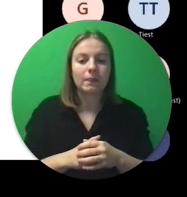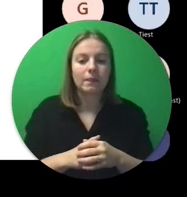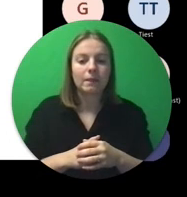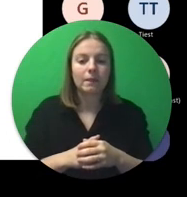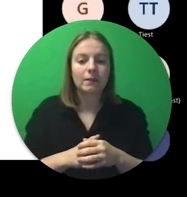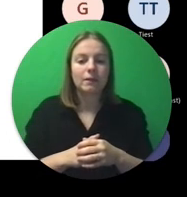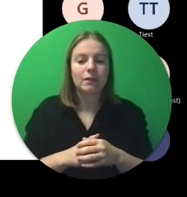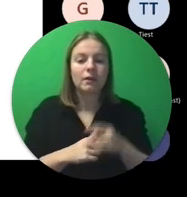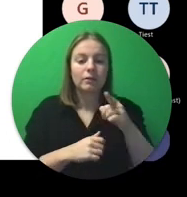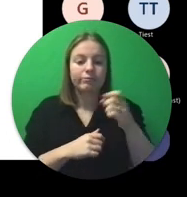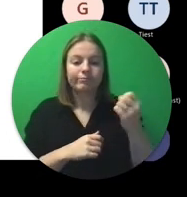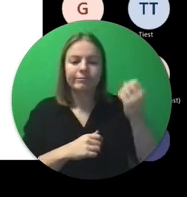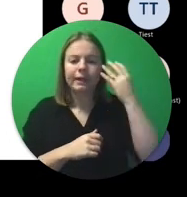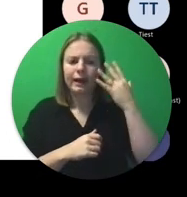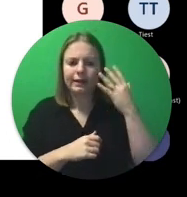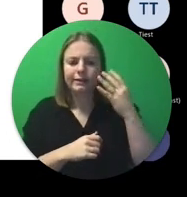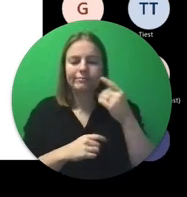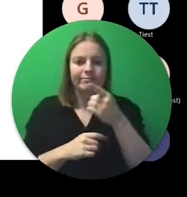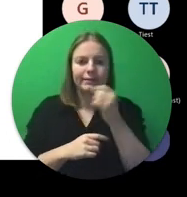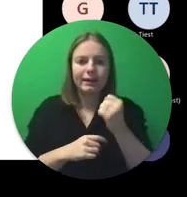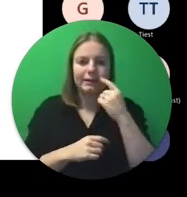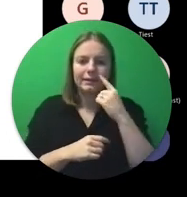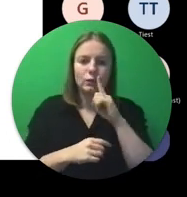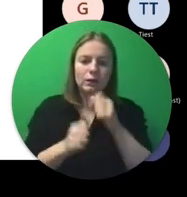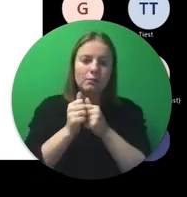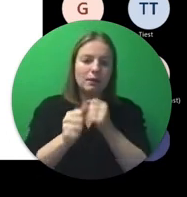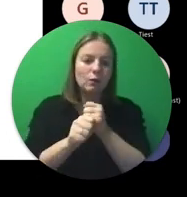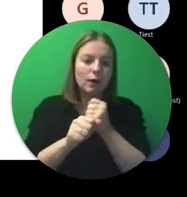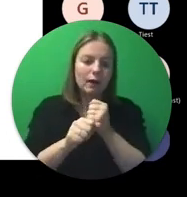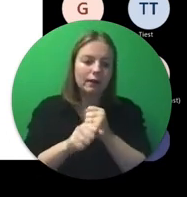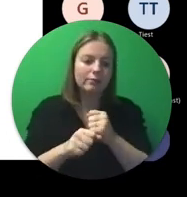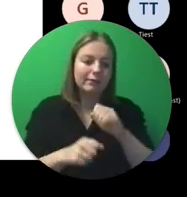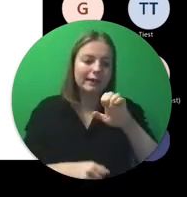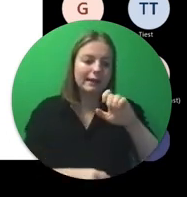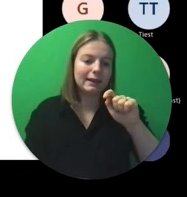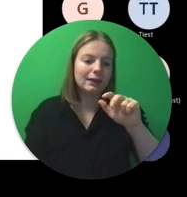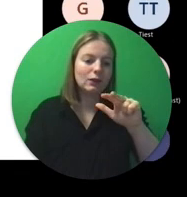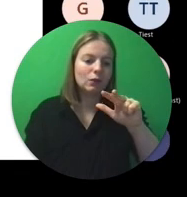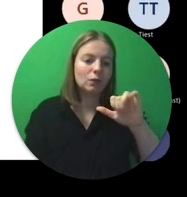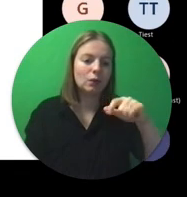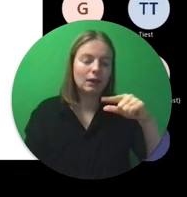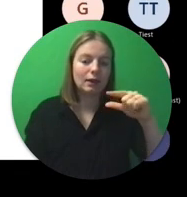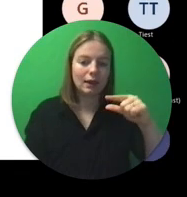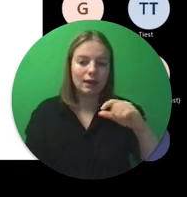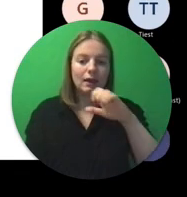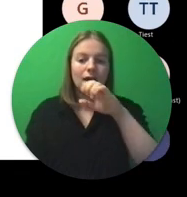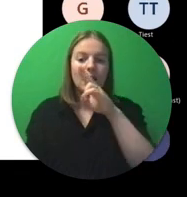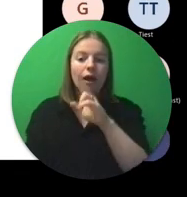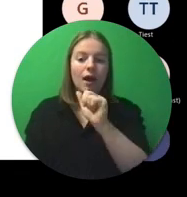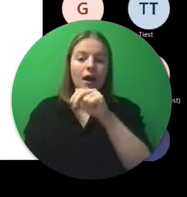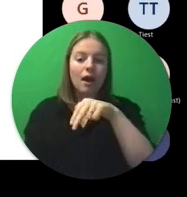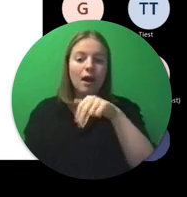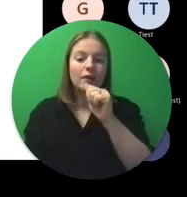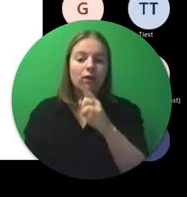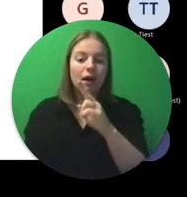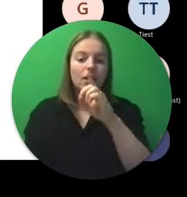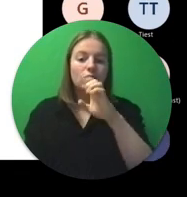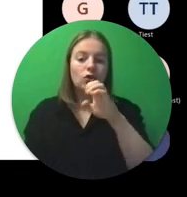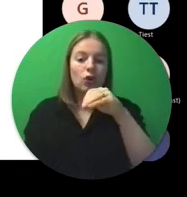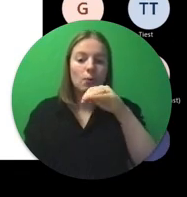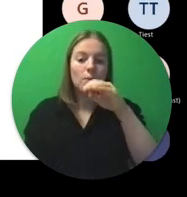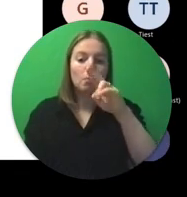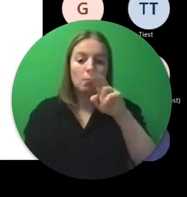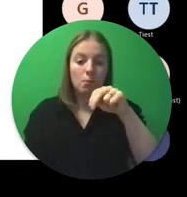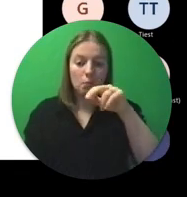In deze slide zie je de medewerkers van het E-Twinning team. Dat is Hanna de Munk, Linda Sies en